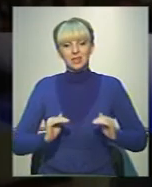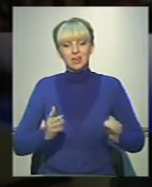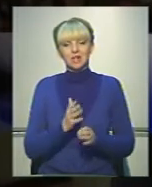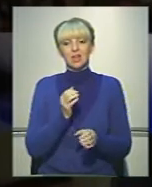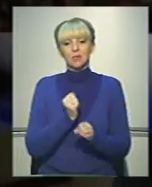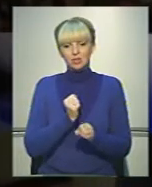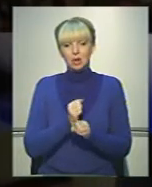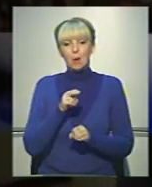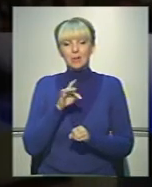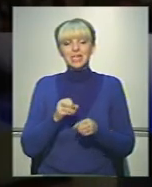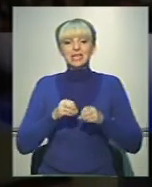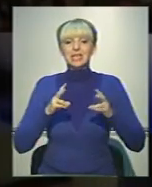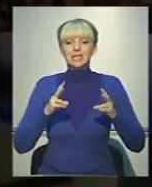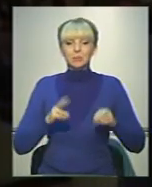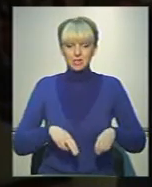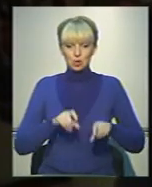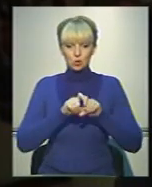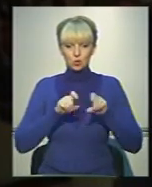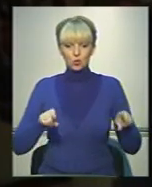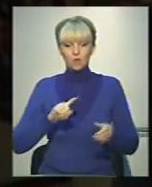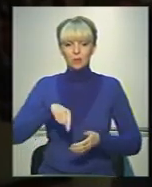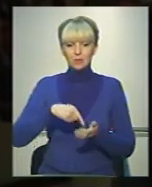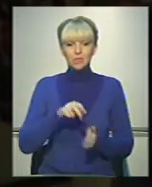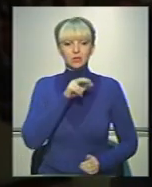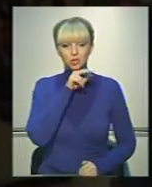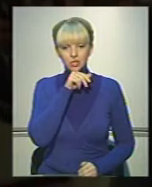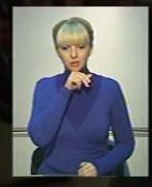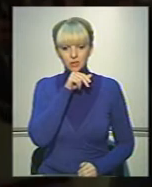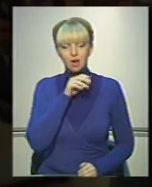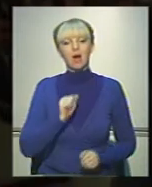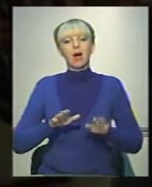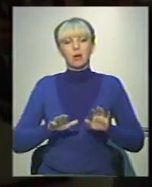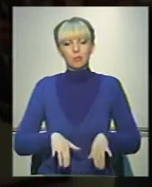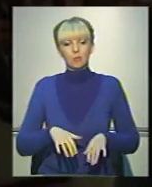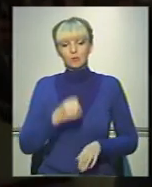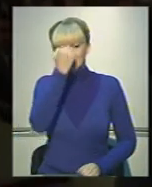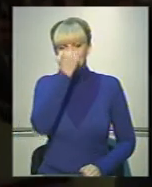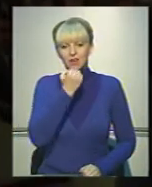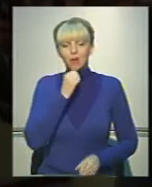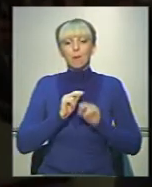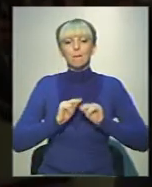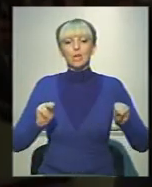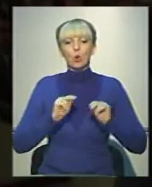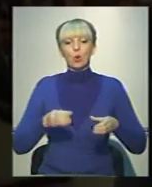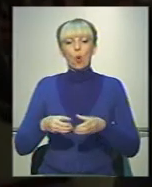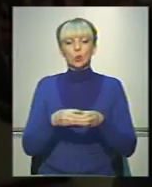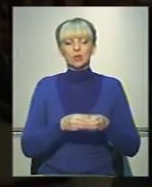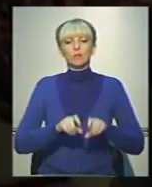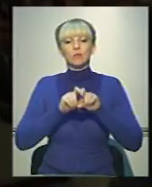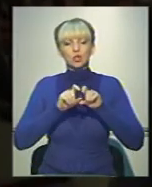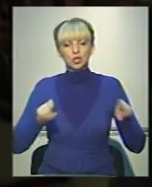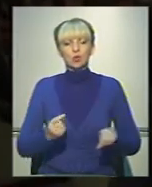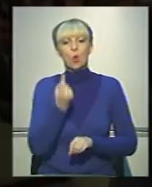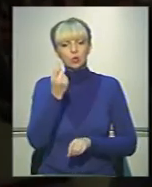які функціонують при спеціальних школах в місті Чернівці. А потім, завдячуючи педагогічним колективам шкіл,